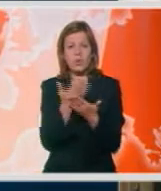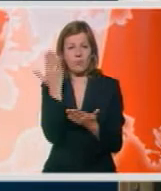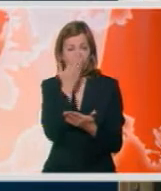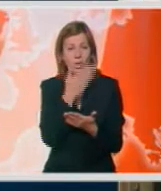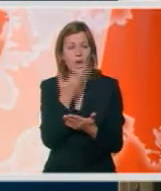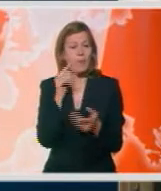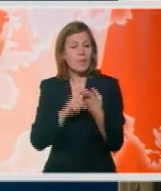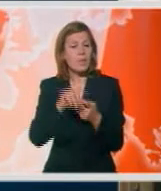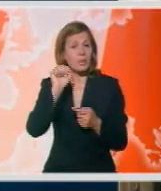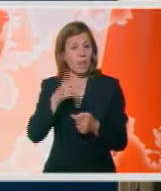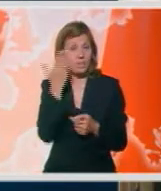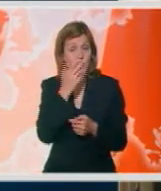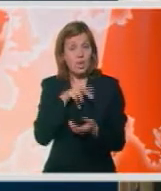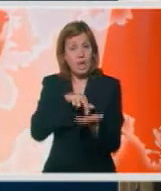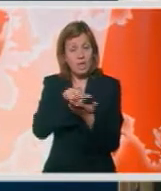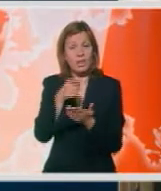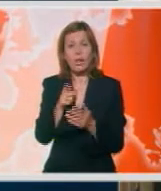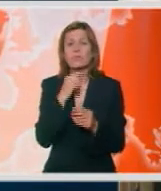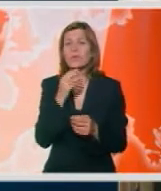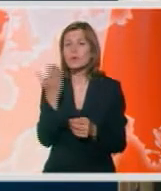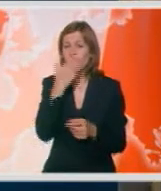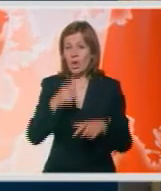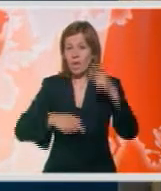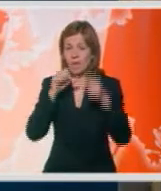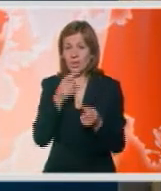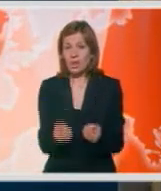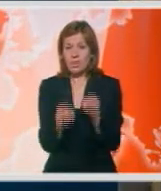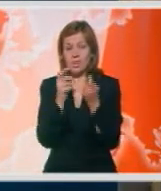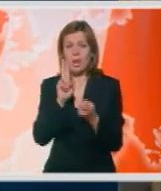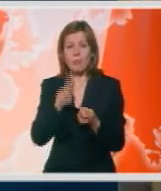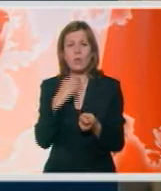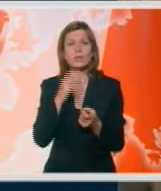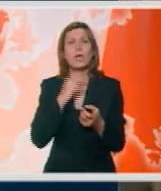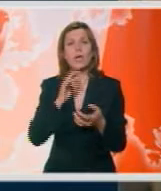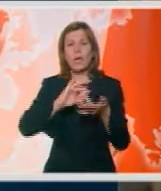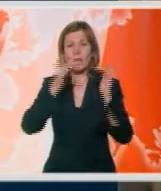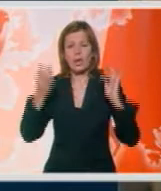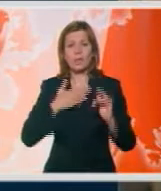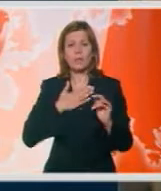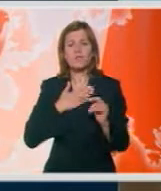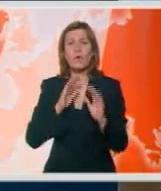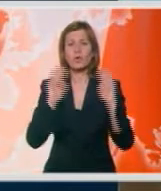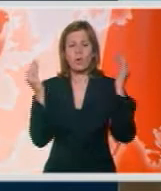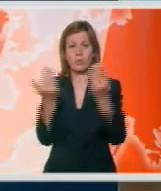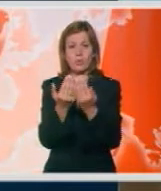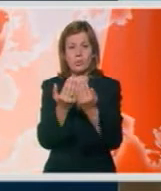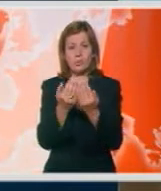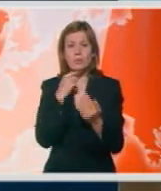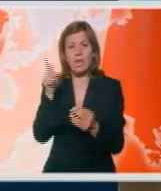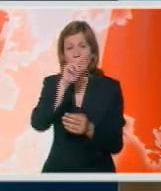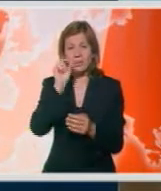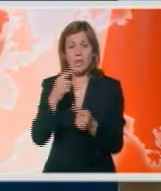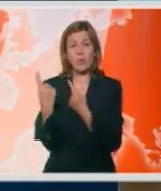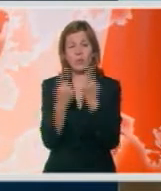bez obzira na to da li školu pohađaju u gradu ili na selu, imati pristup globalnoj mreži iz svoje učionice. Cilj je da uslavi